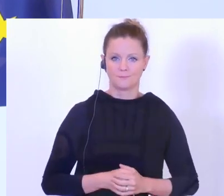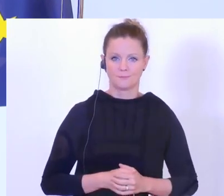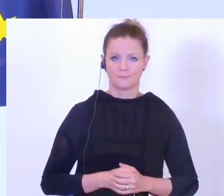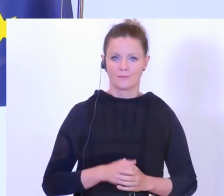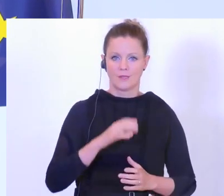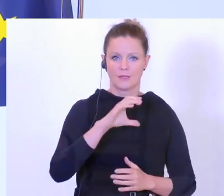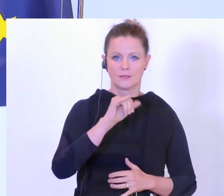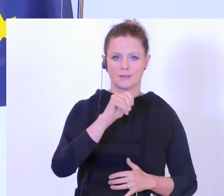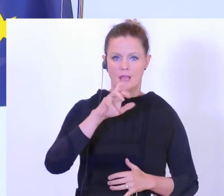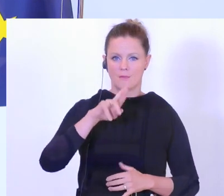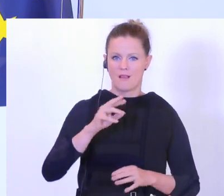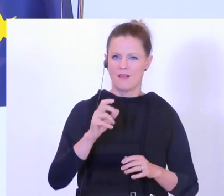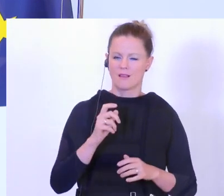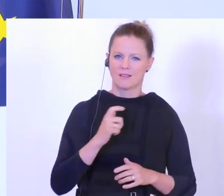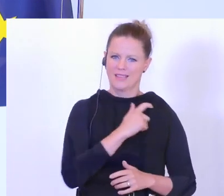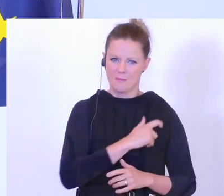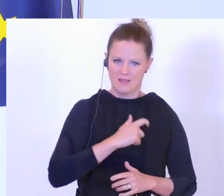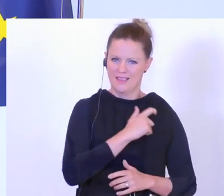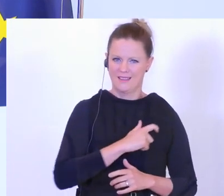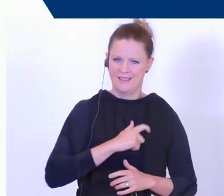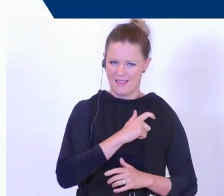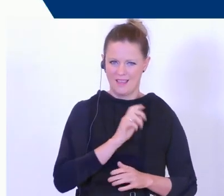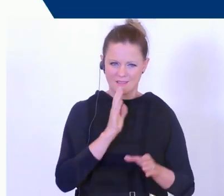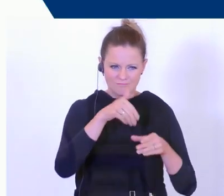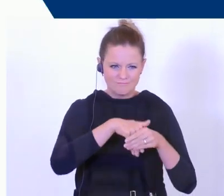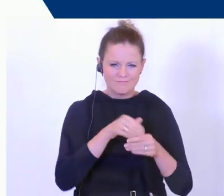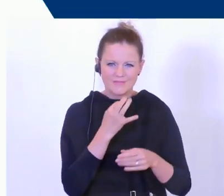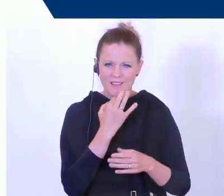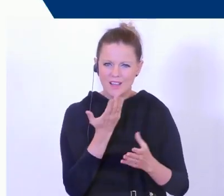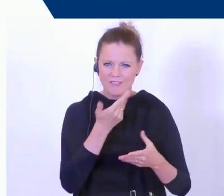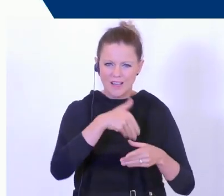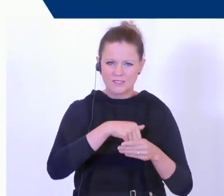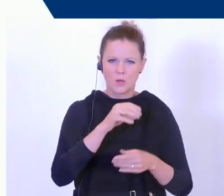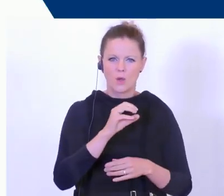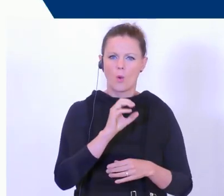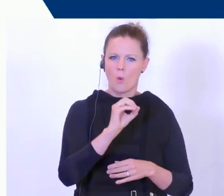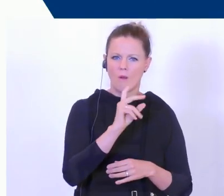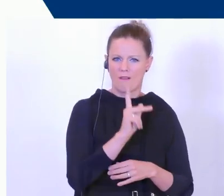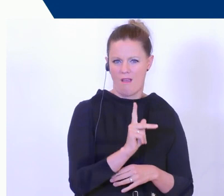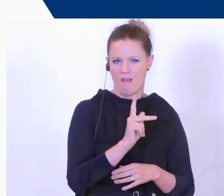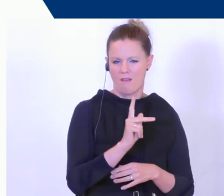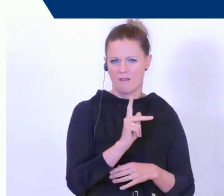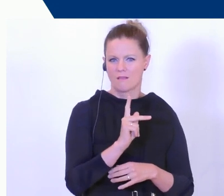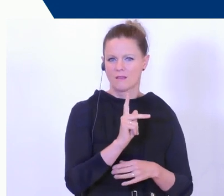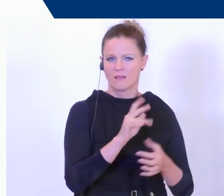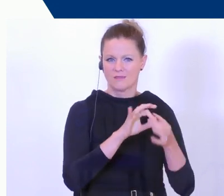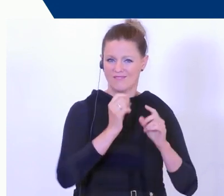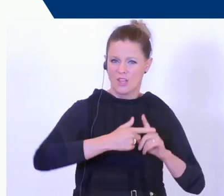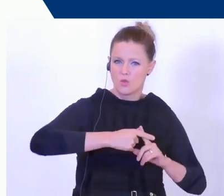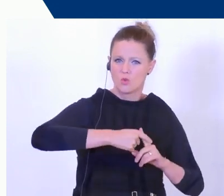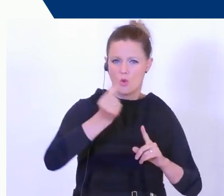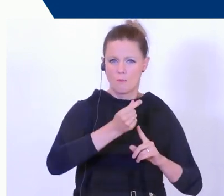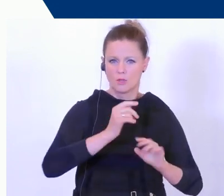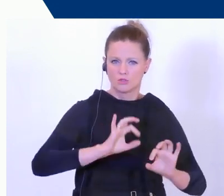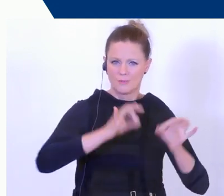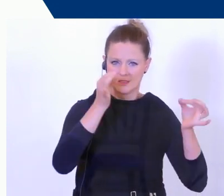Cybercrime im engeren Sinn. Hier geht es tatsächlich um die OK im Cyberbereich. Hier geht es um die Top-Spezialisten,